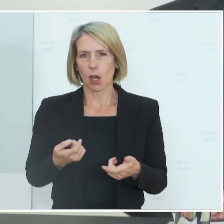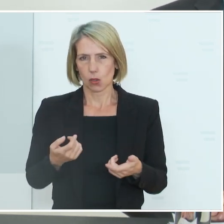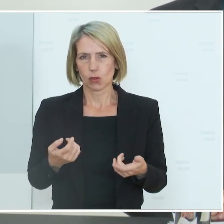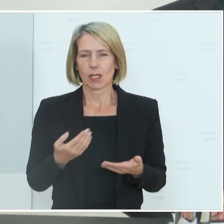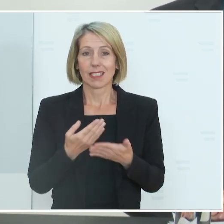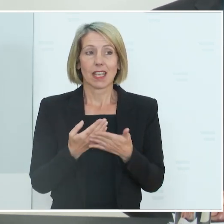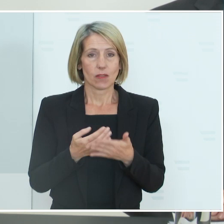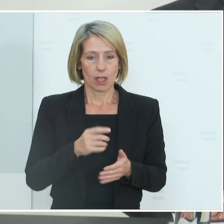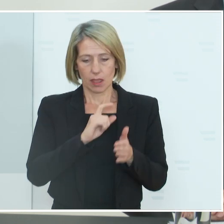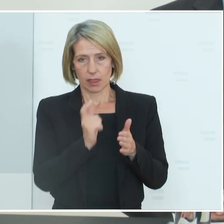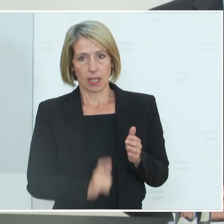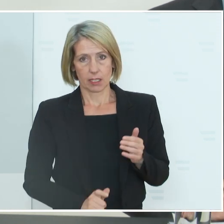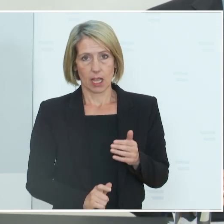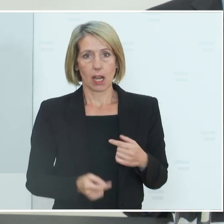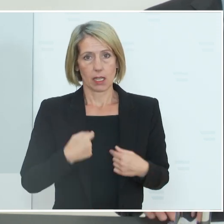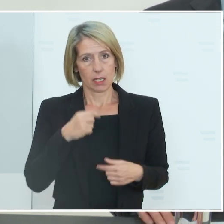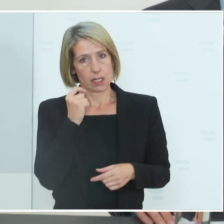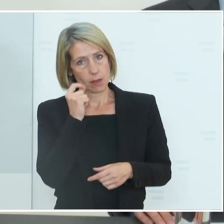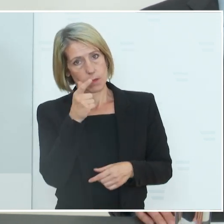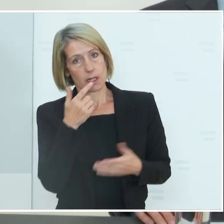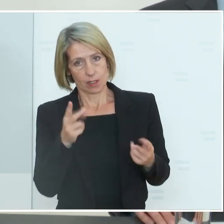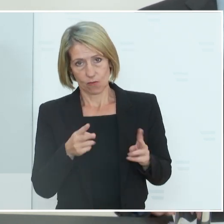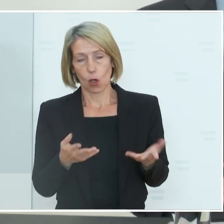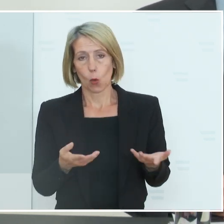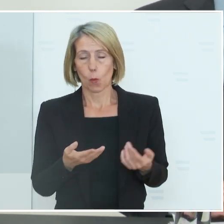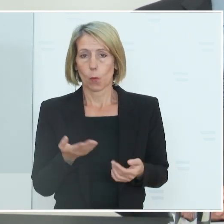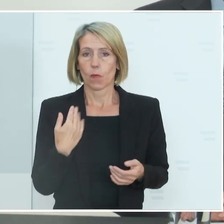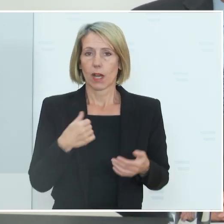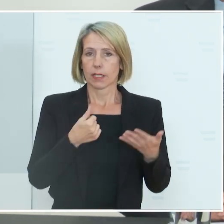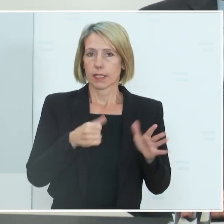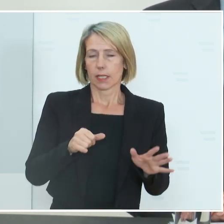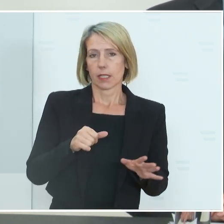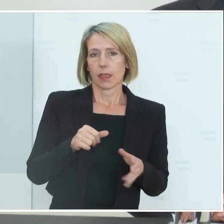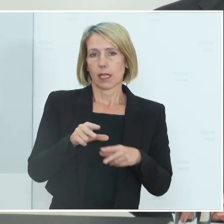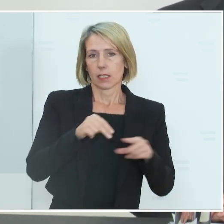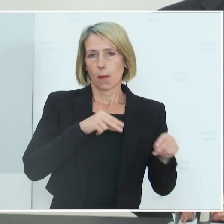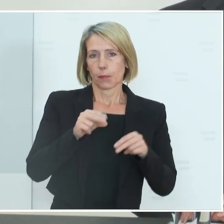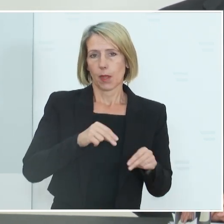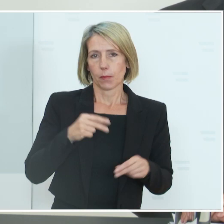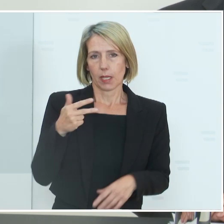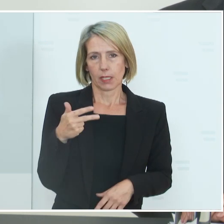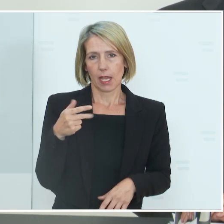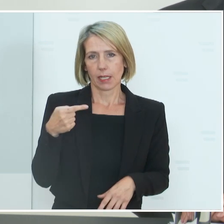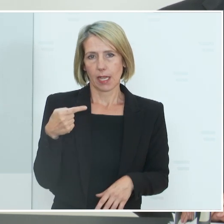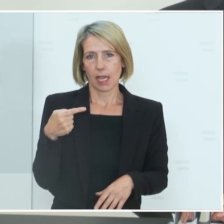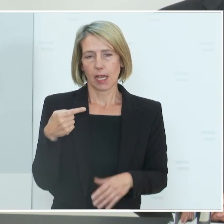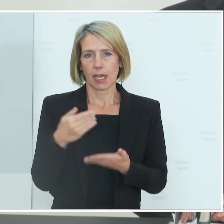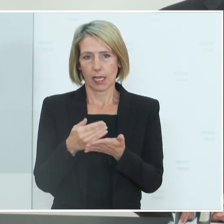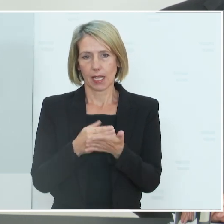interessiert nach Italien geblickt, als dort am 16. September 3G am Arbeitsplatz angekündigt wurde.